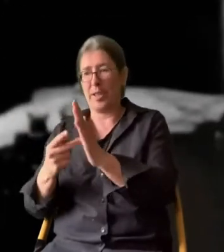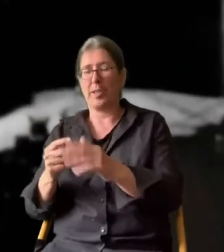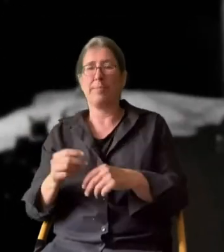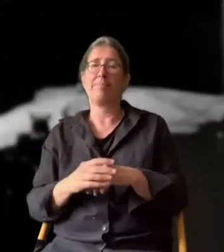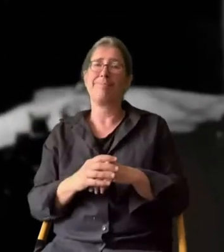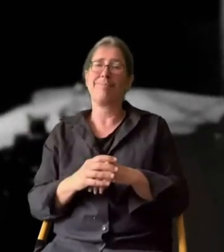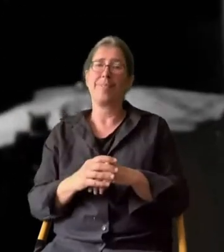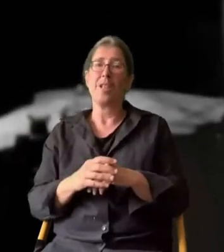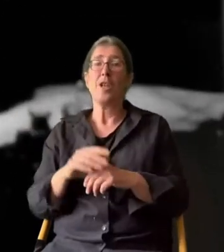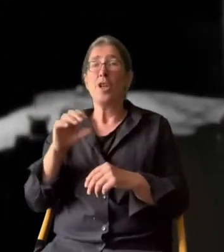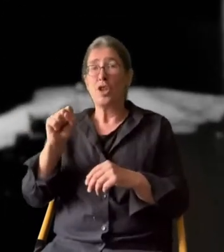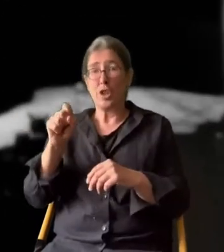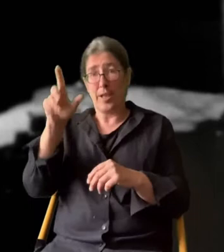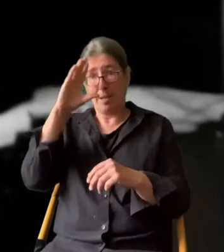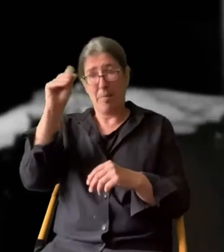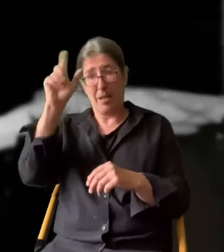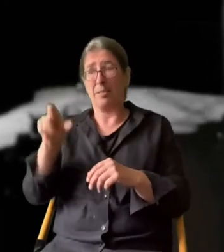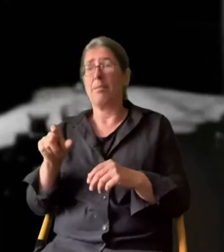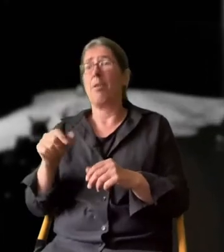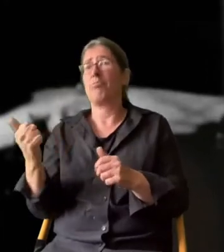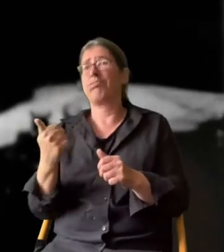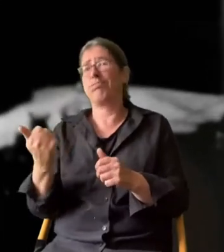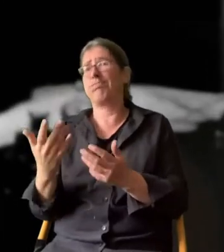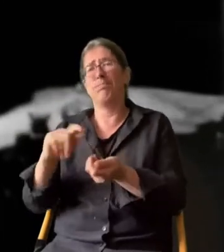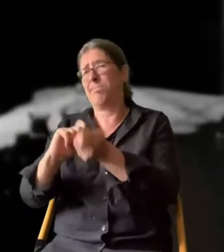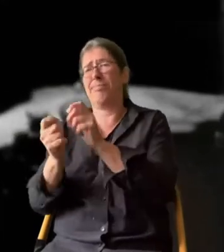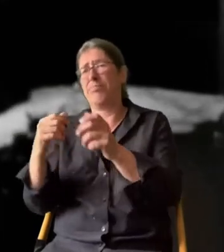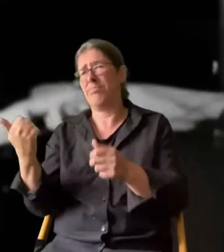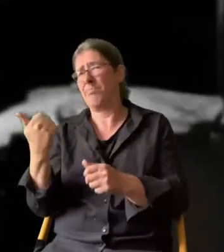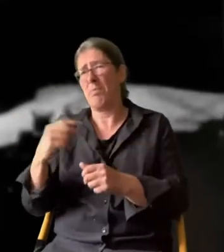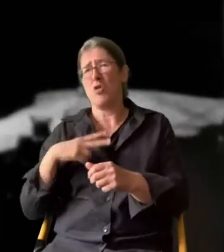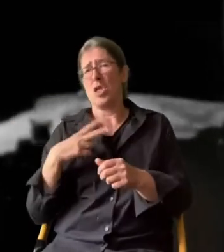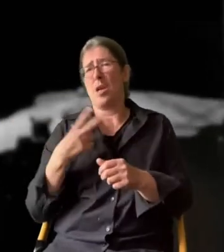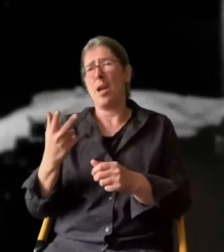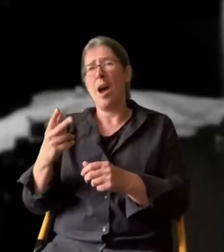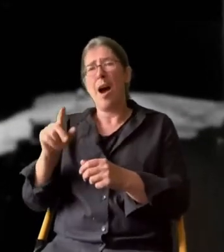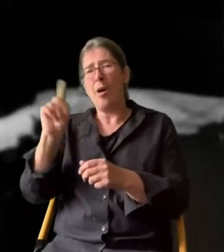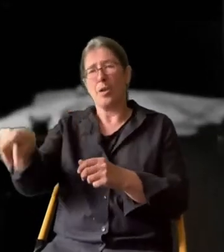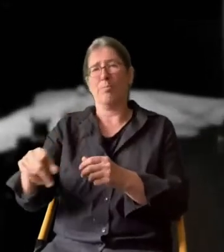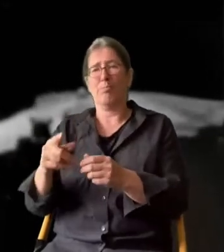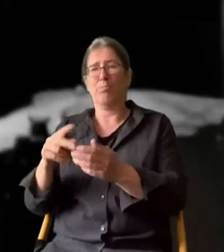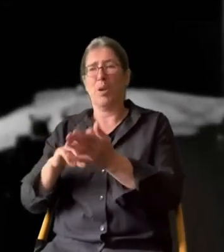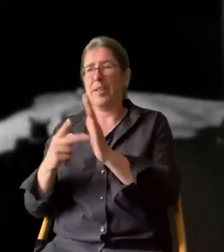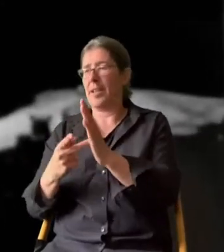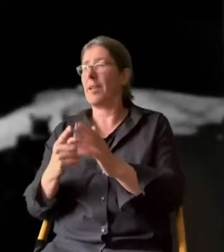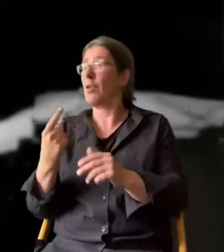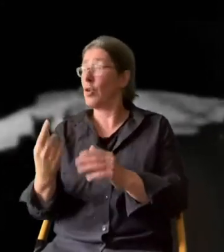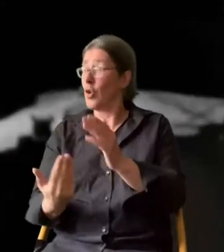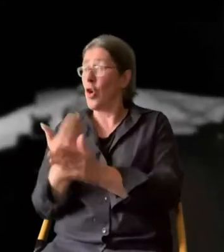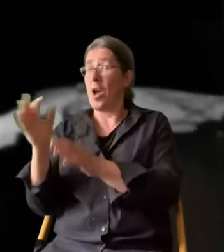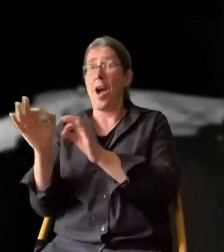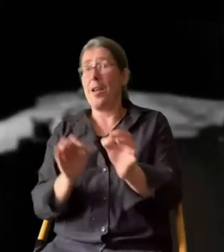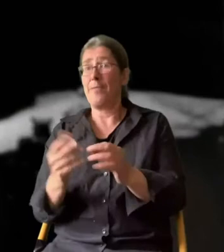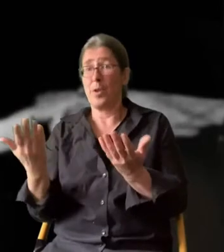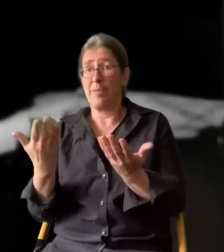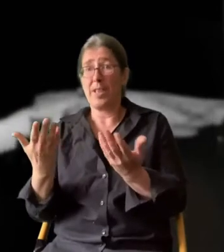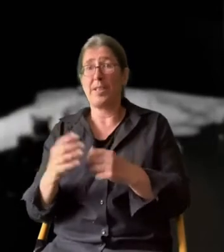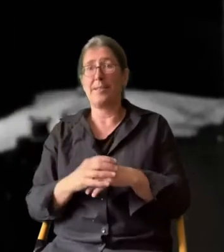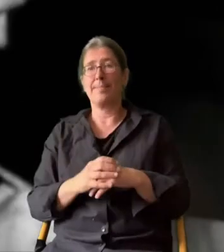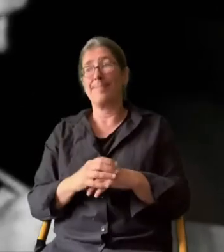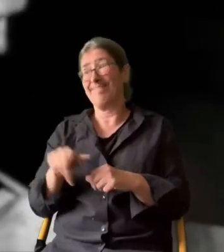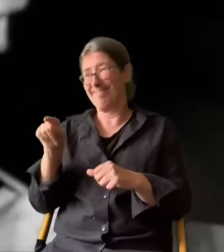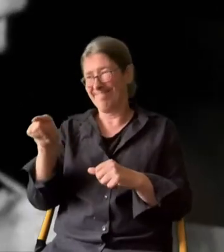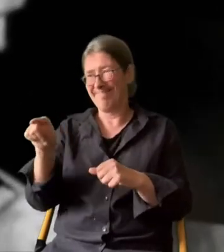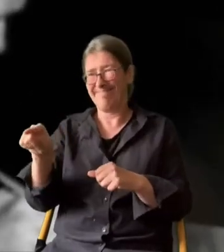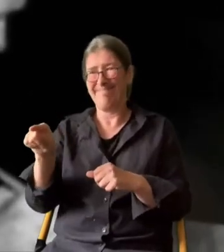Stresemann ist außenpolitisch, ich möchte sagen, ein Revolutionär. Weil er eines wirklich neu in die Außenpolitik einführt,